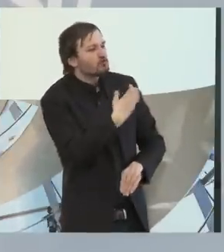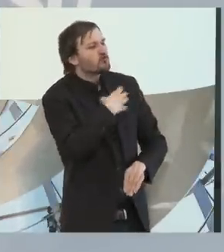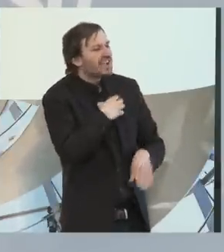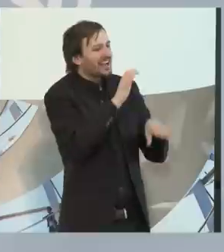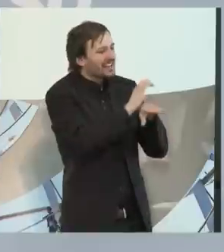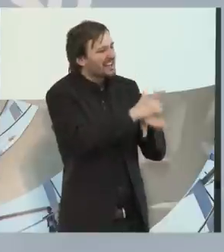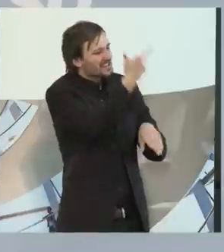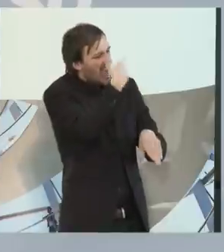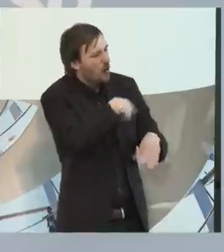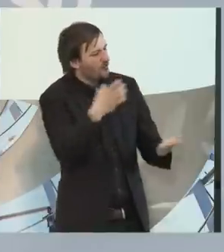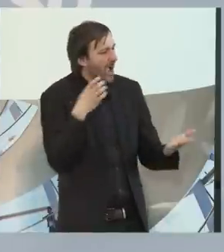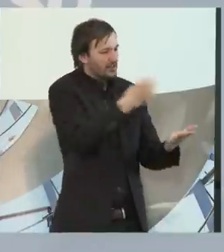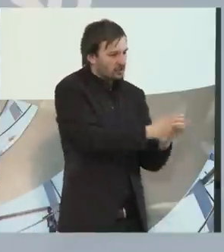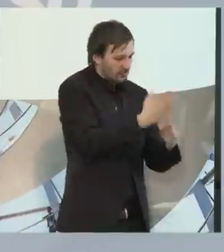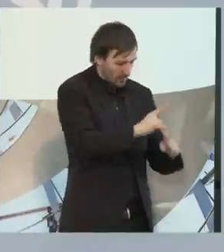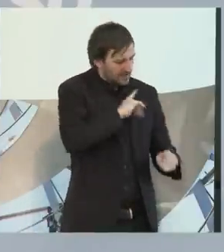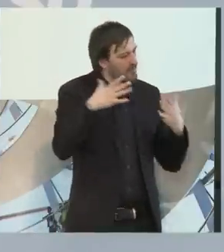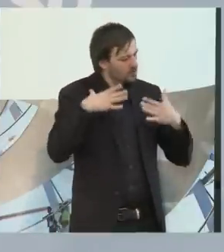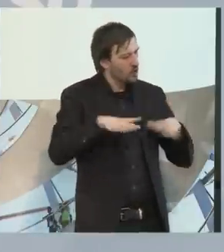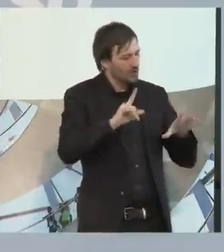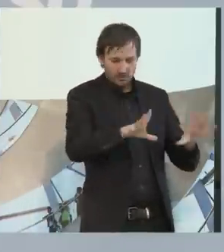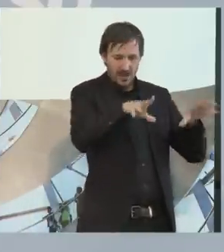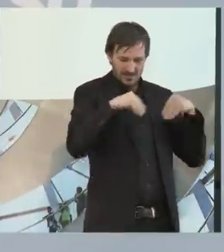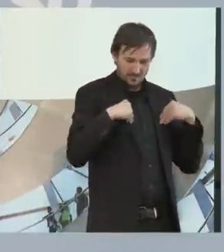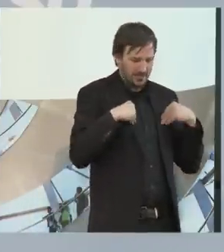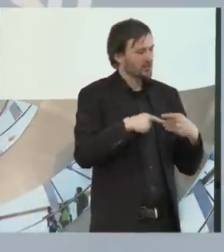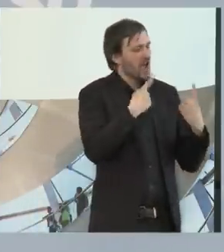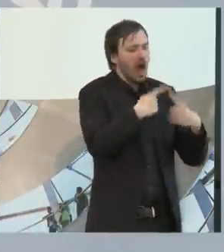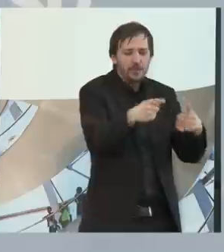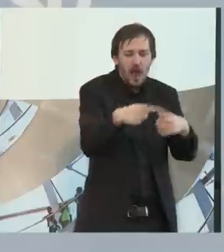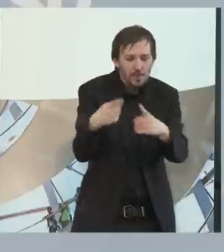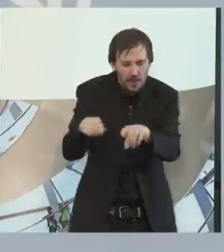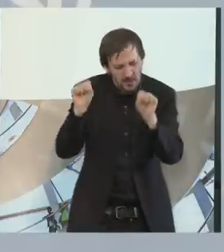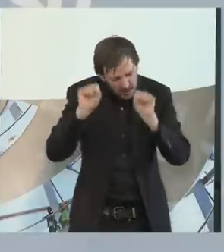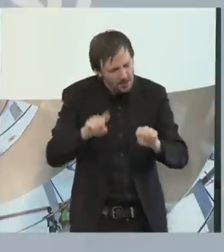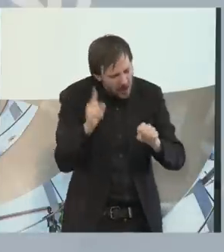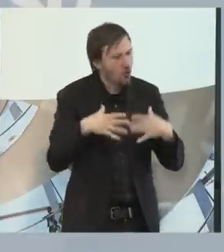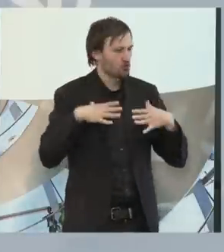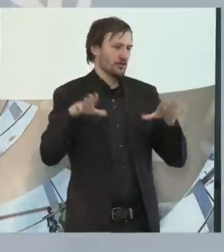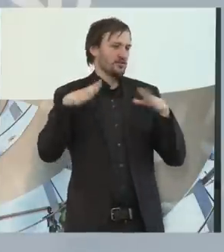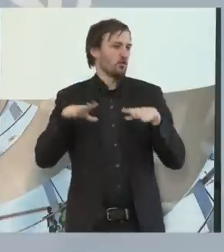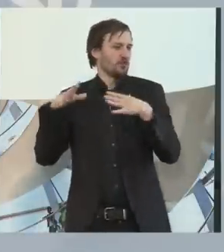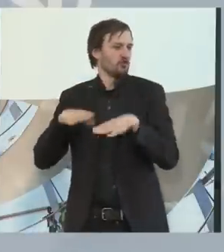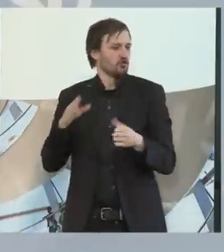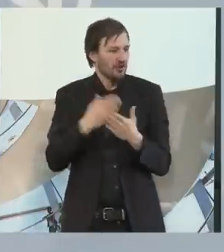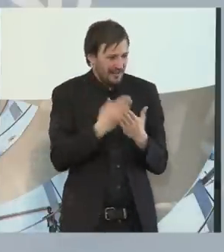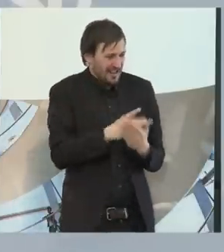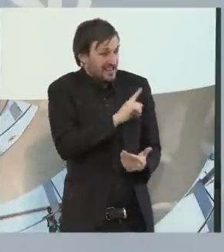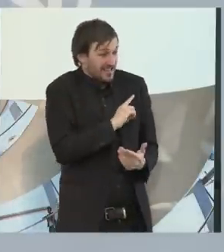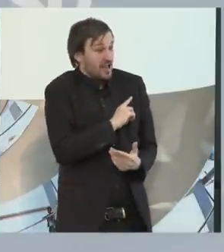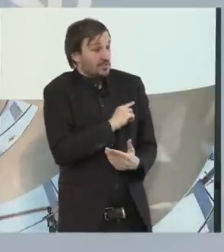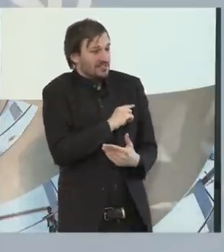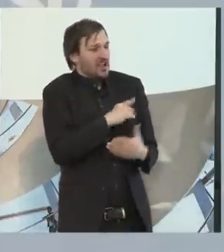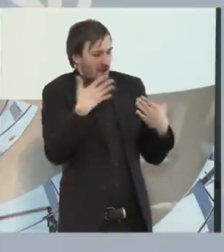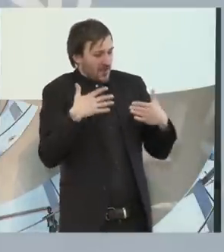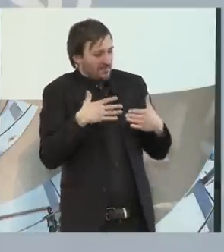denn so wie ich glücklich bin, können es auch andere werden. Und wenn ich für diesen Menschen einen Platz bei einer Krankenkasse, einen Job finden würde, da wäre ich